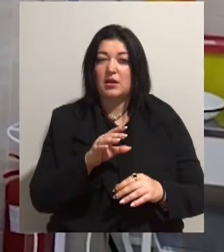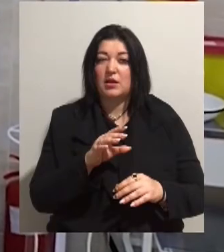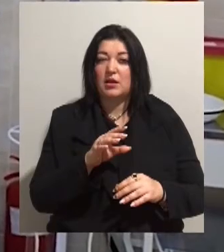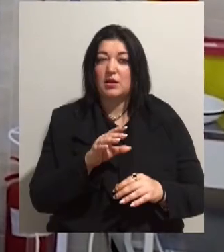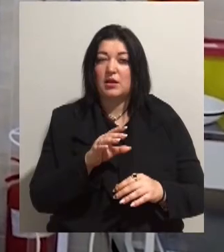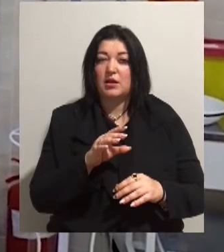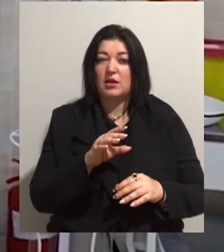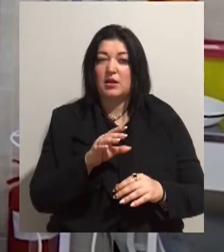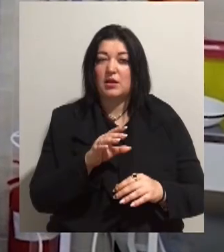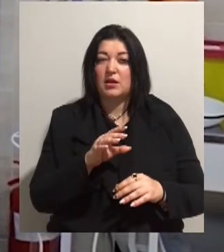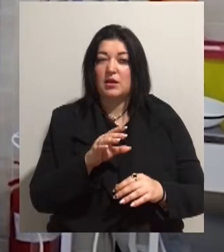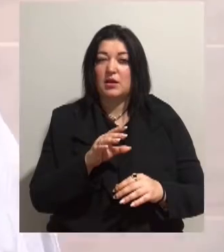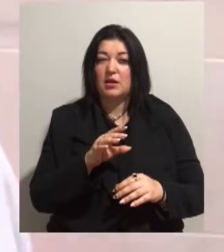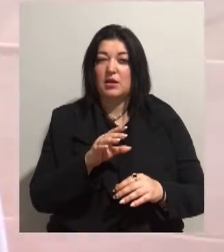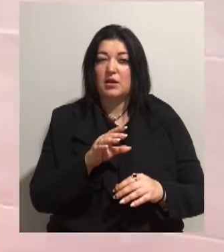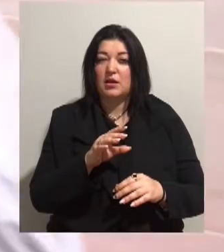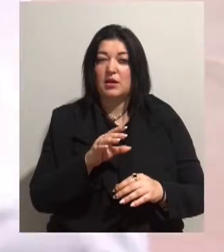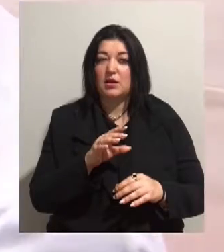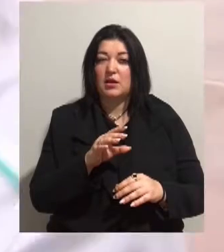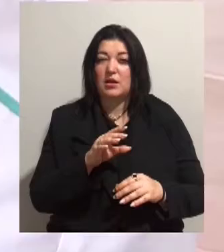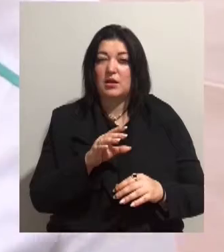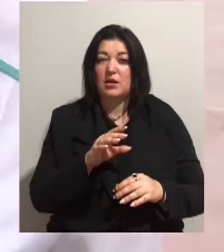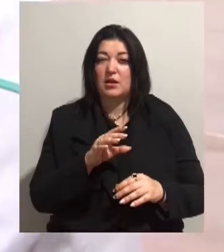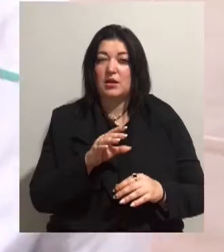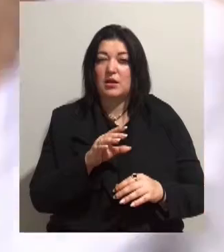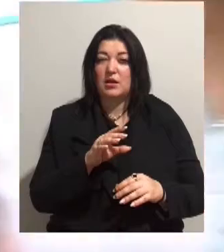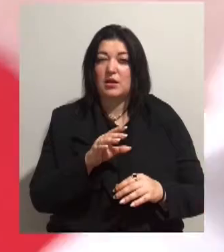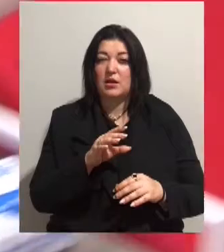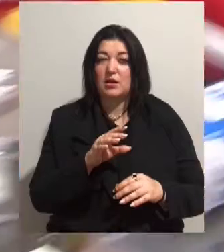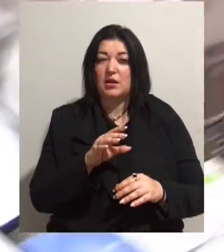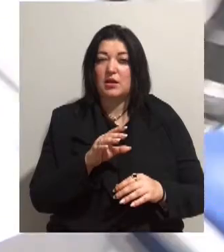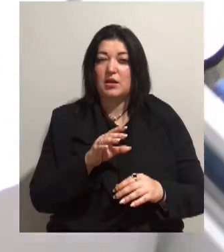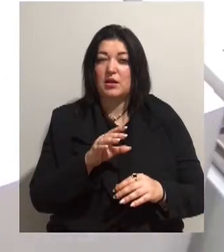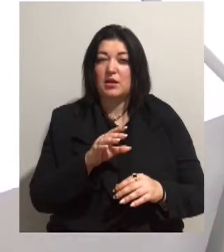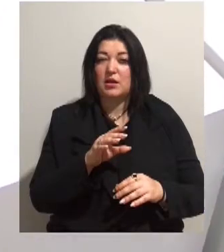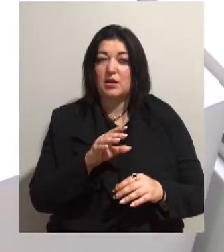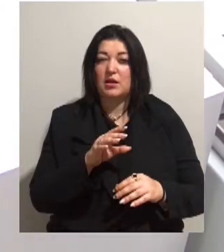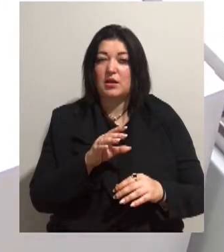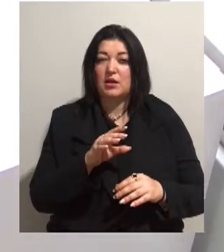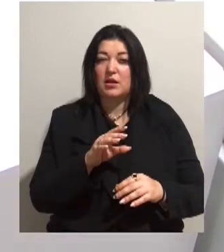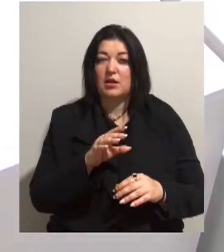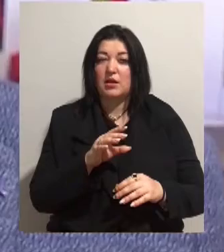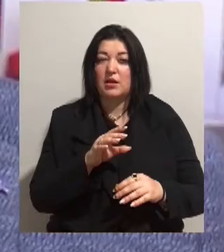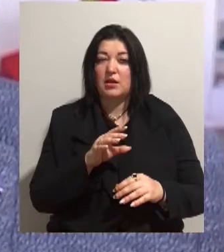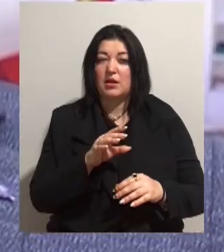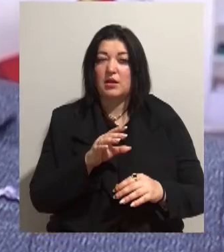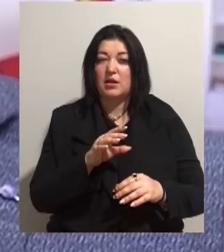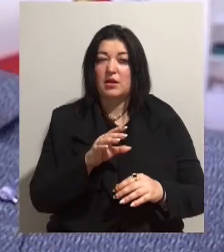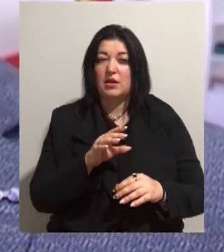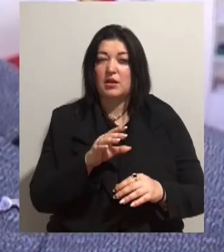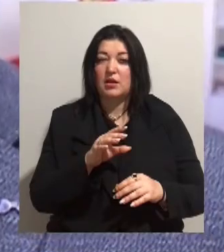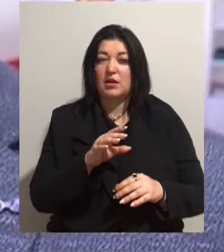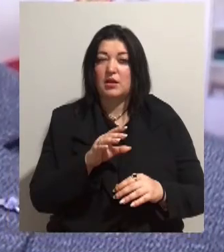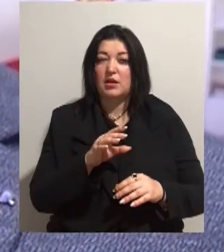обсязі. Загальна вартість придбаних меблів та медобладнання у цій установі склала 1,4 мільйона гривень. Про це повідомив його